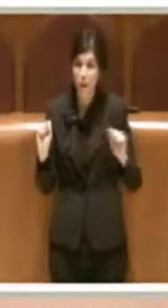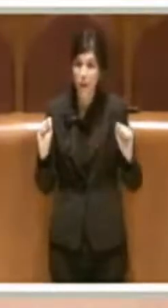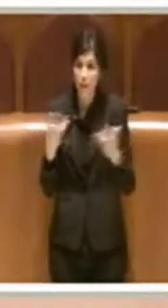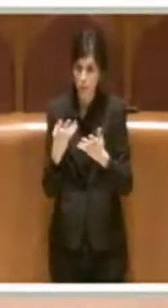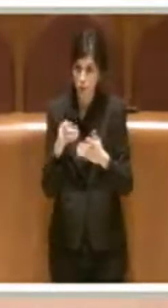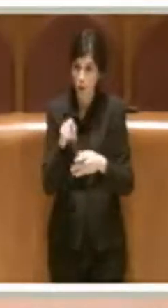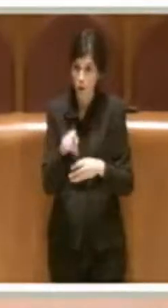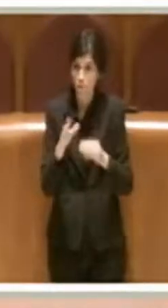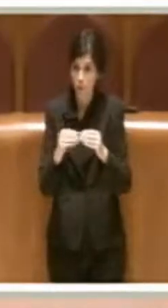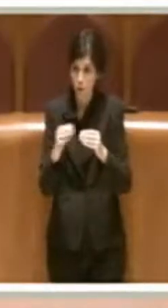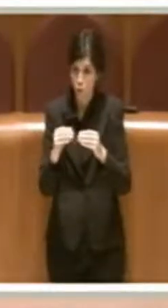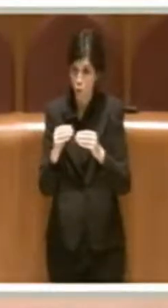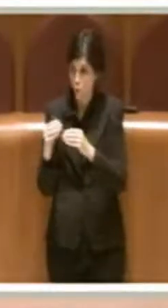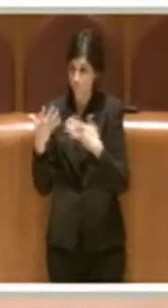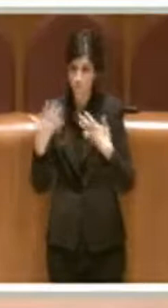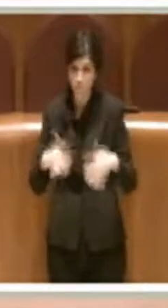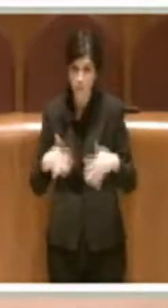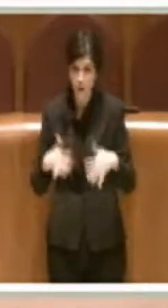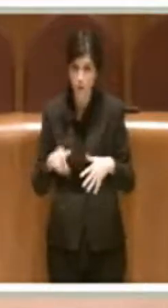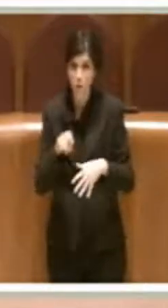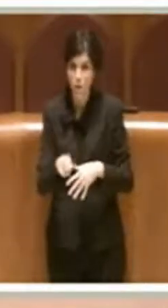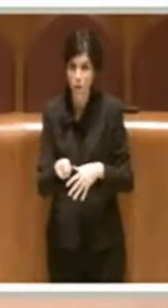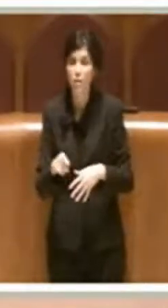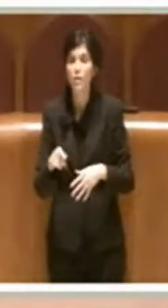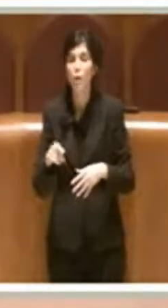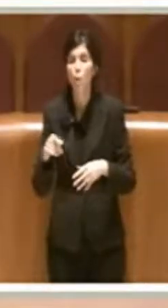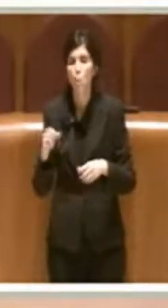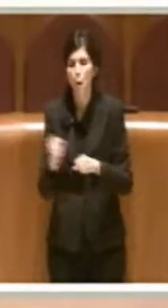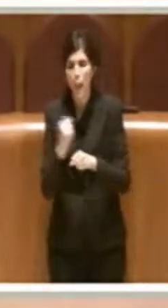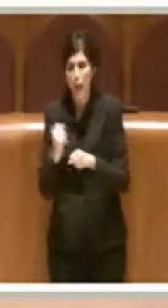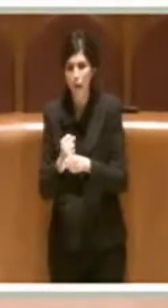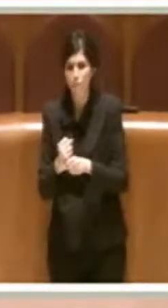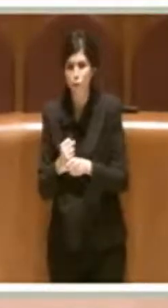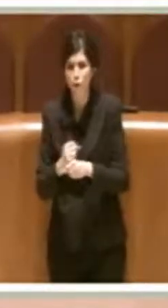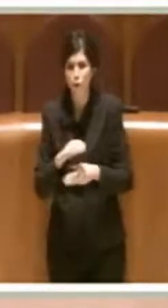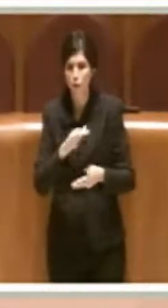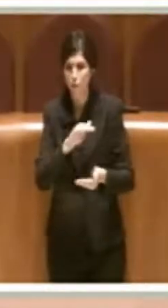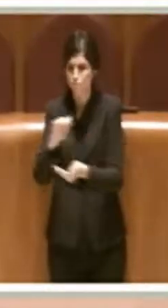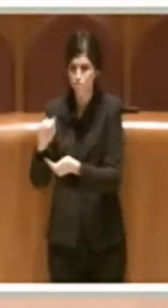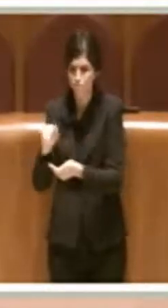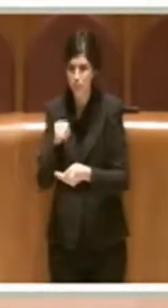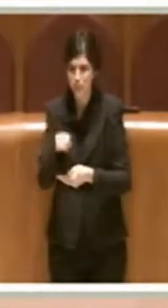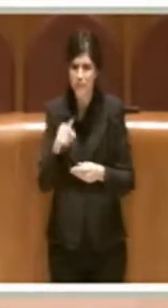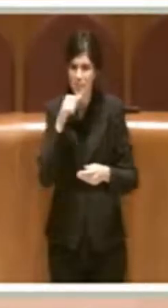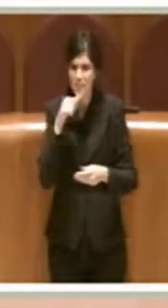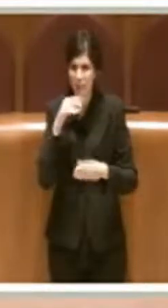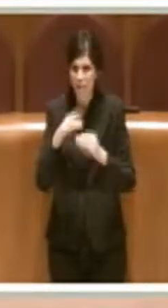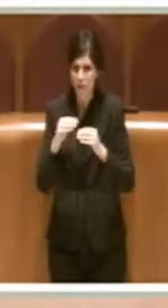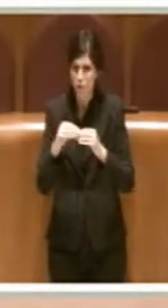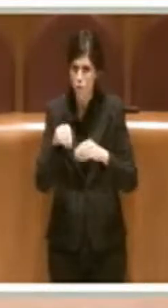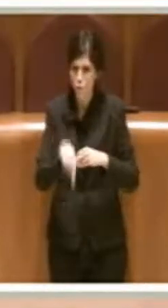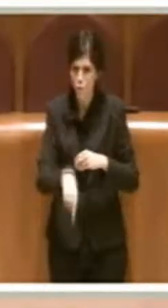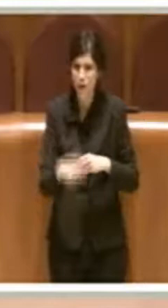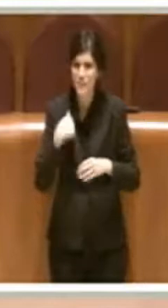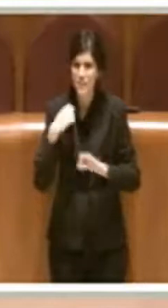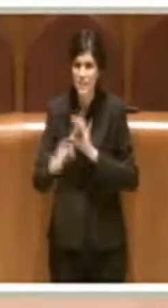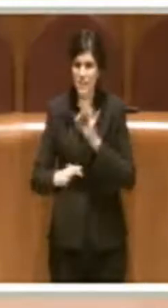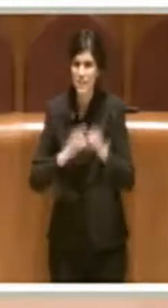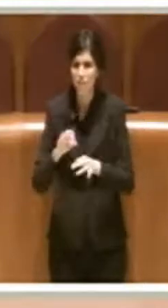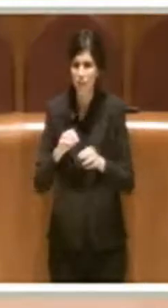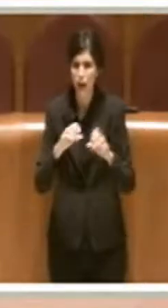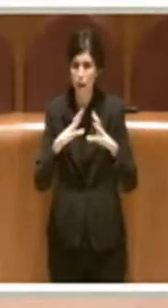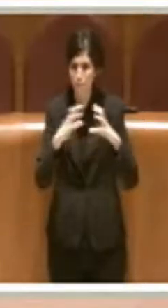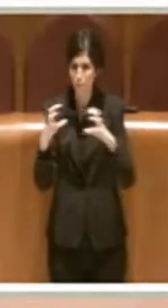sono stati già assegnati i lavori per ristrutturarli. Quindi avremo palestre nuove di zecca, il prossimo obiettivo sarà quello di